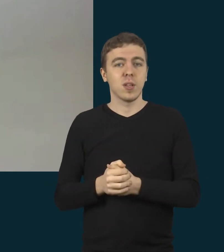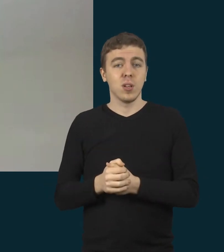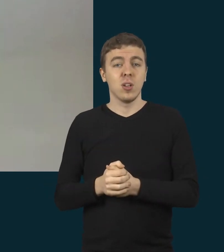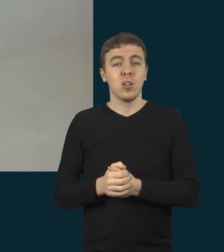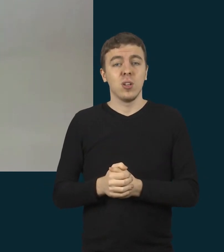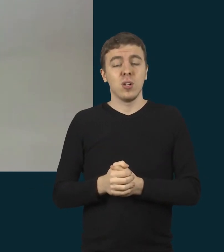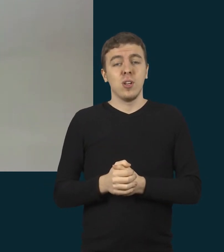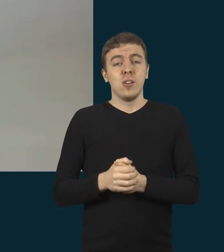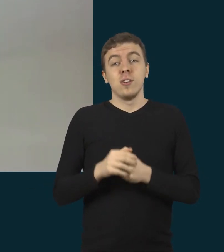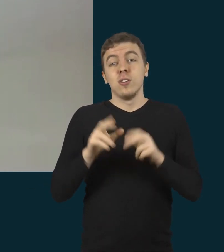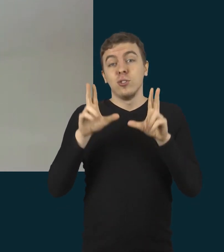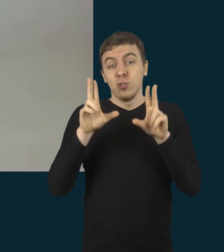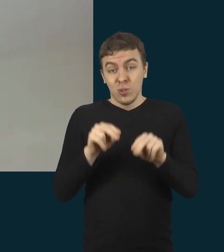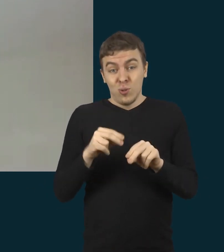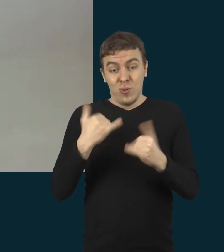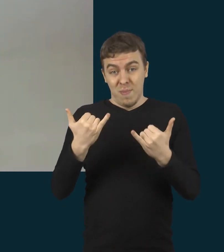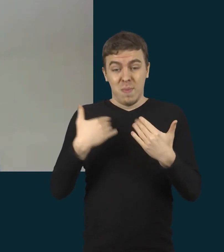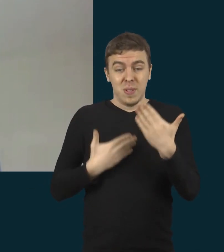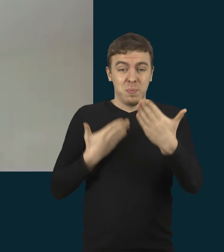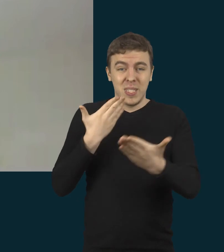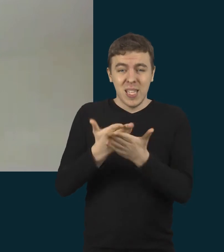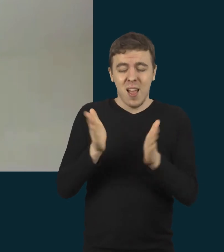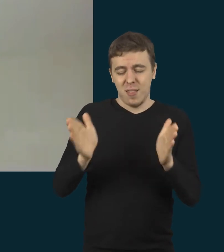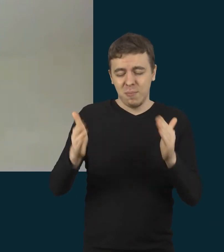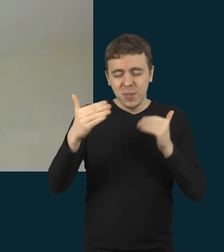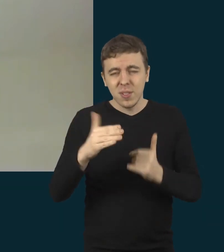tie principai, kuriuos mes šiandien jums pristatėme,